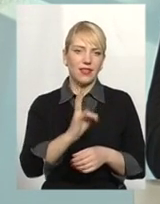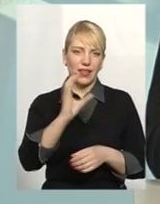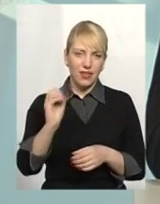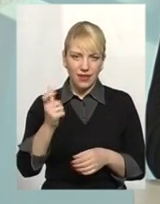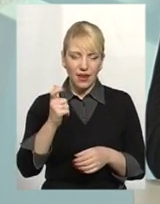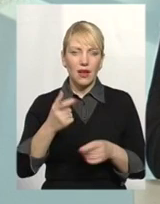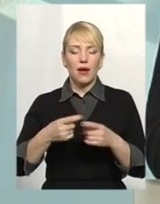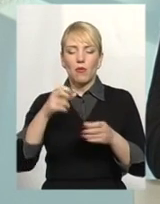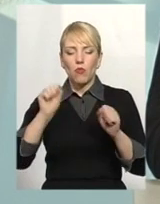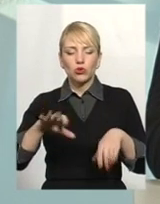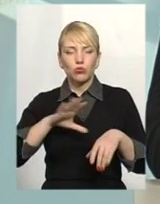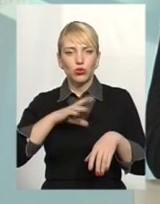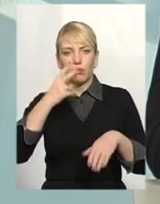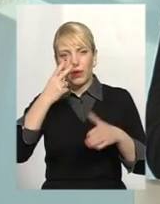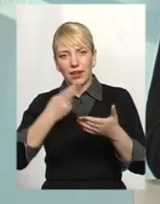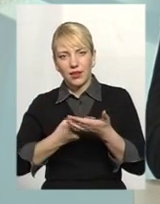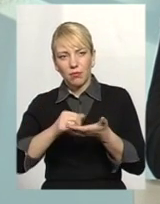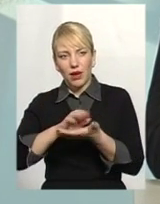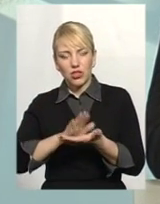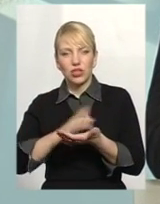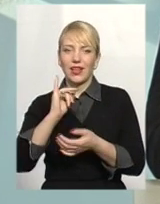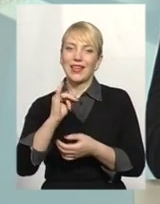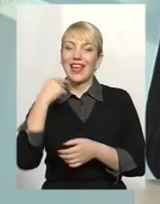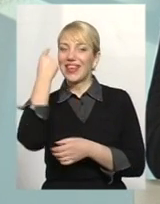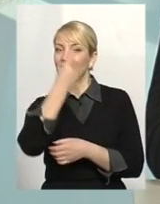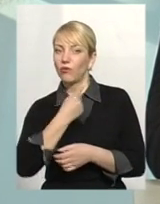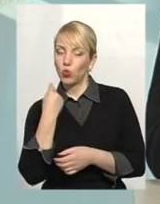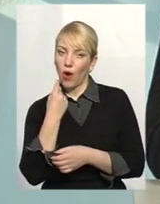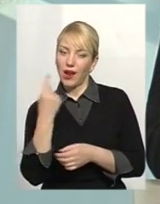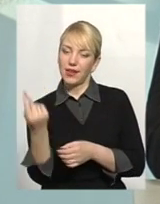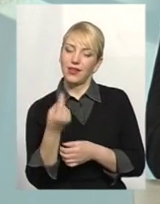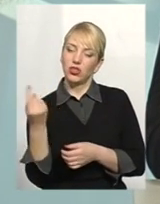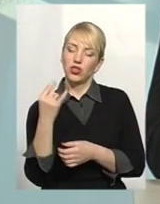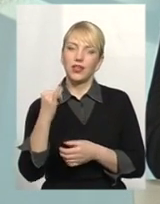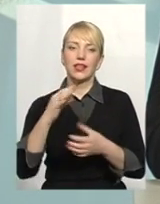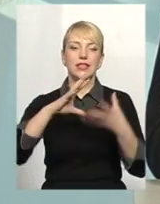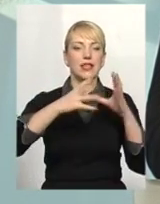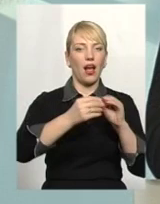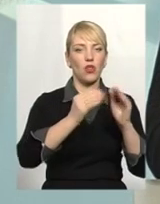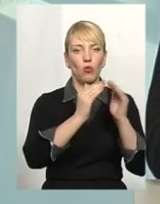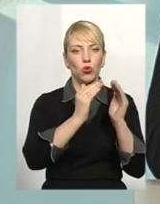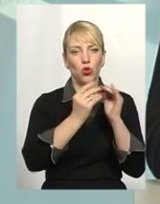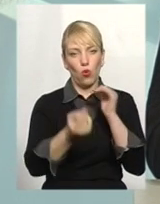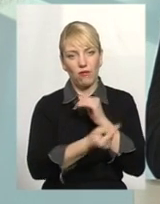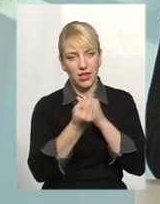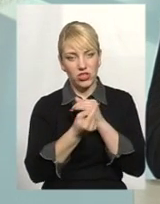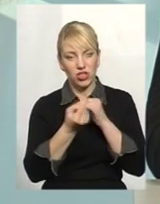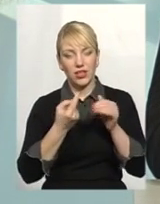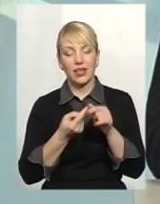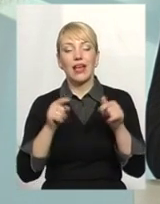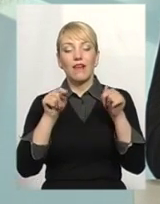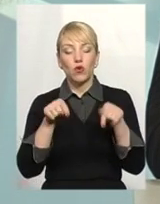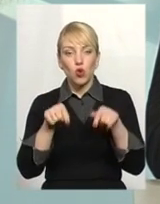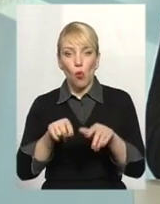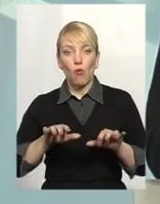передбачений може бути як індивідуальним лічильником, так і загальнобудинковим лічильником. Тобто, в даному випадку